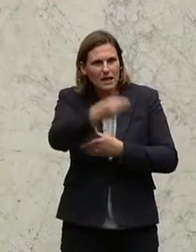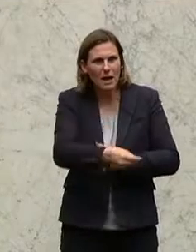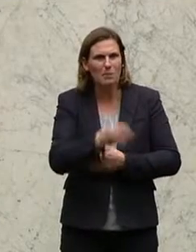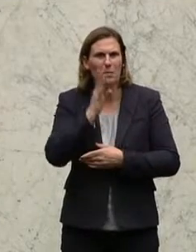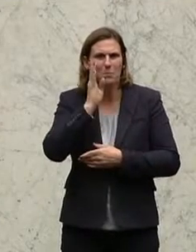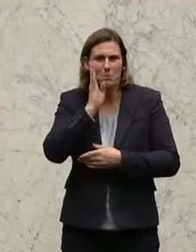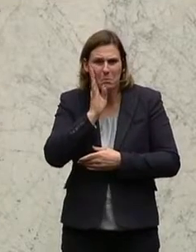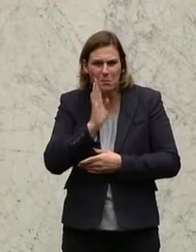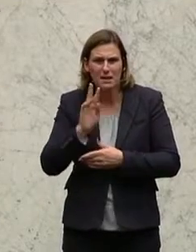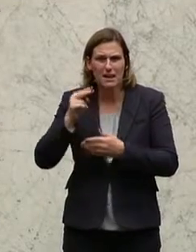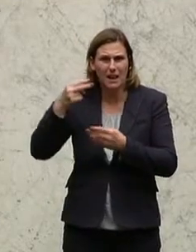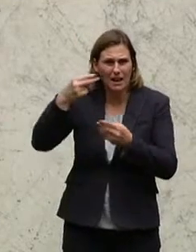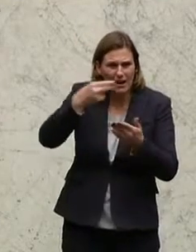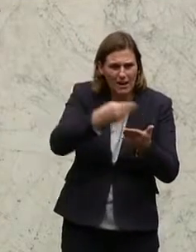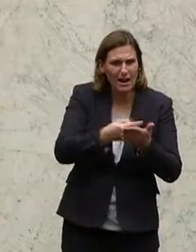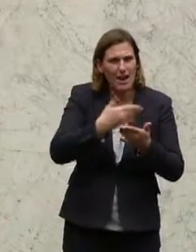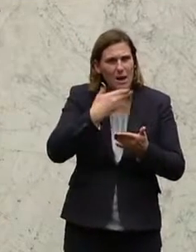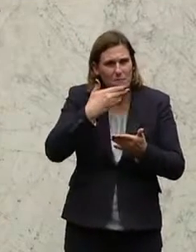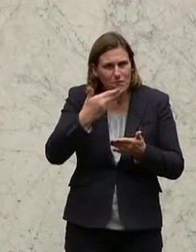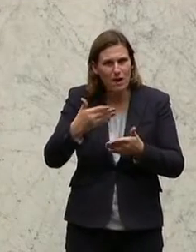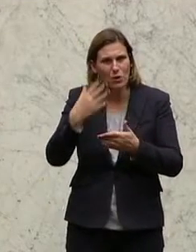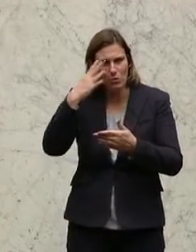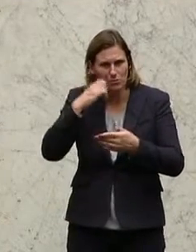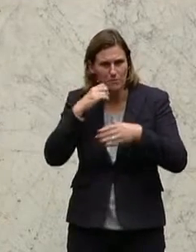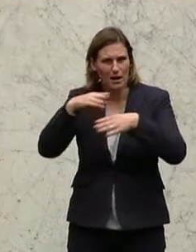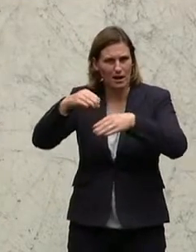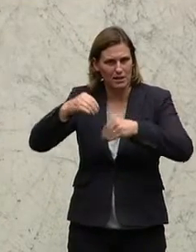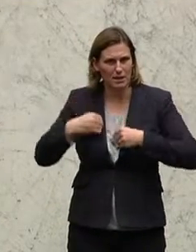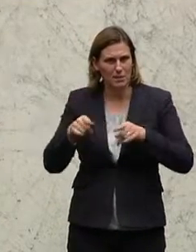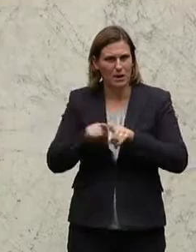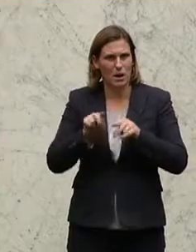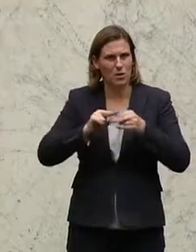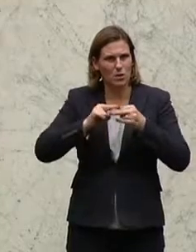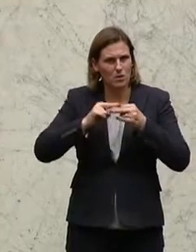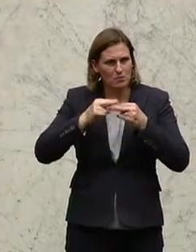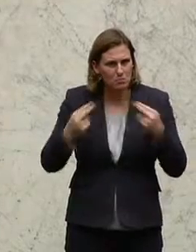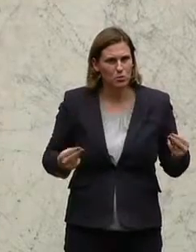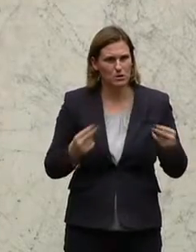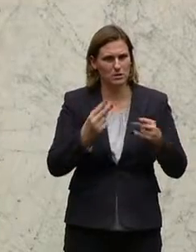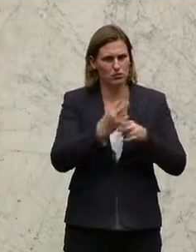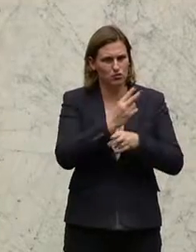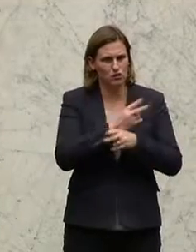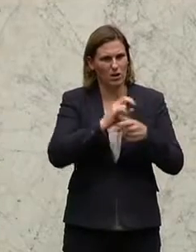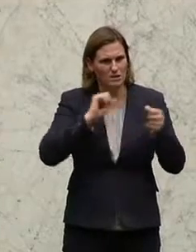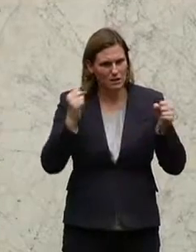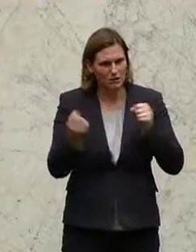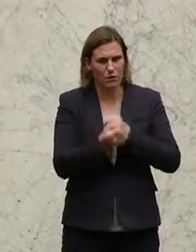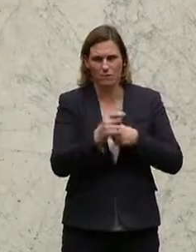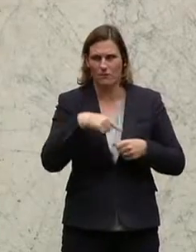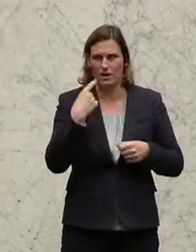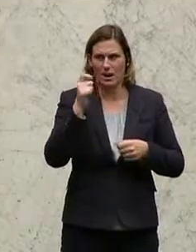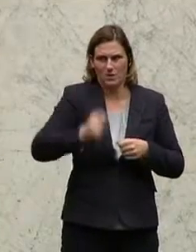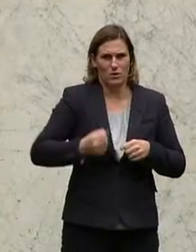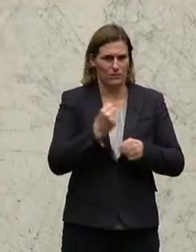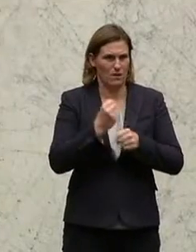Ratschläge ernst in Sachen Bundesstaatsreform. Und das ist ein Appell an uns selber, weil wir sind die Abgeordneten, die die